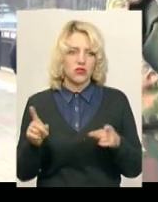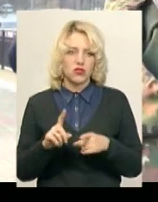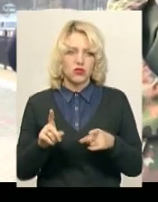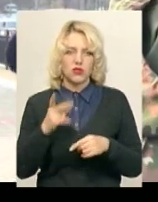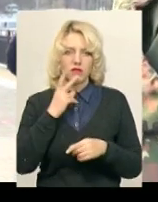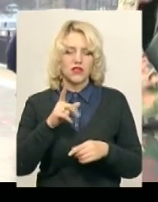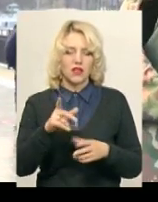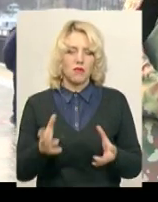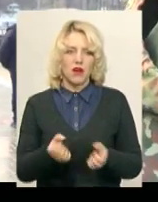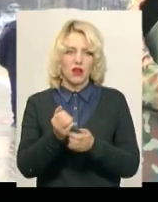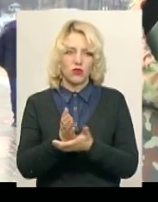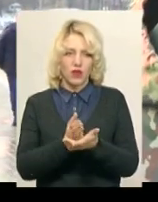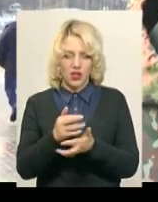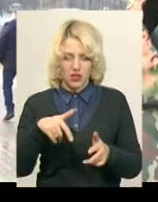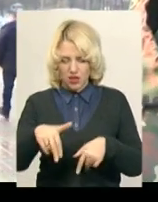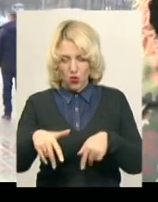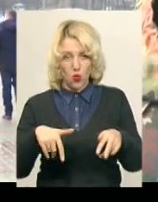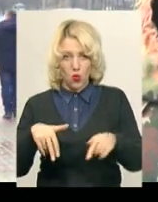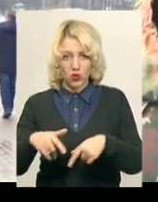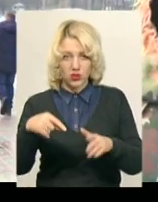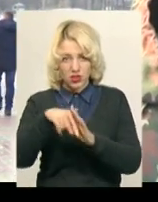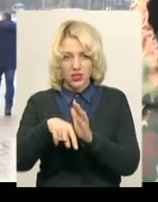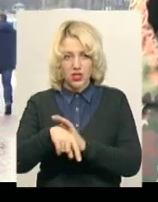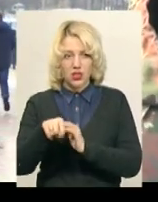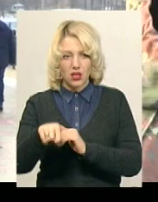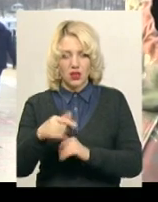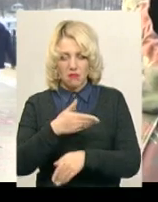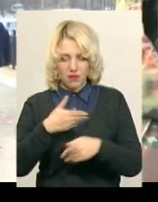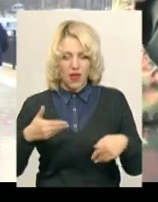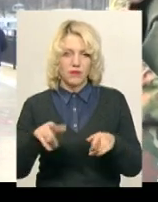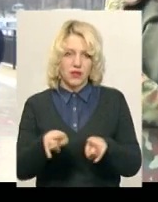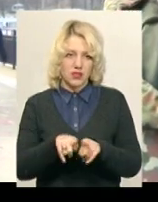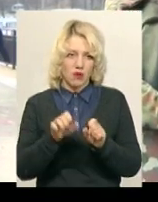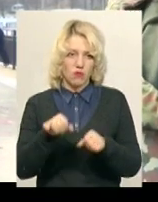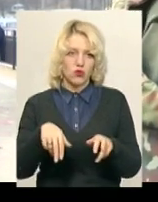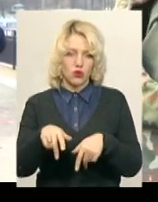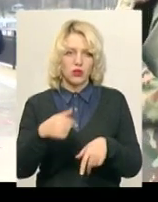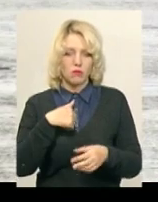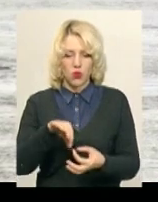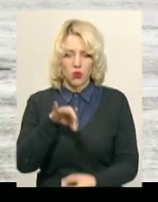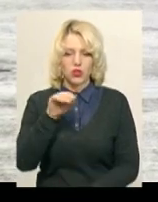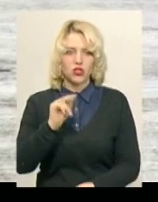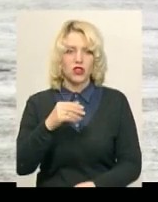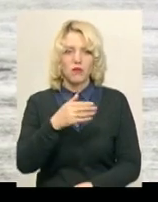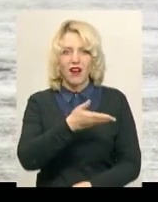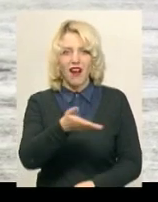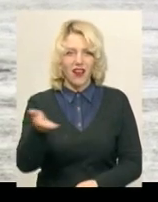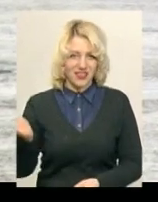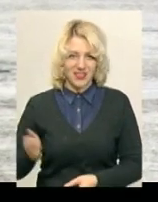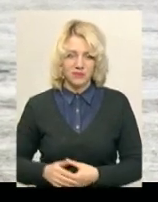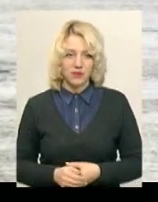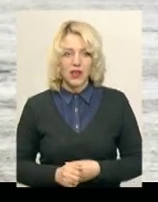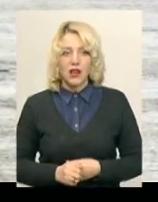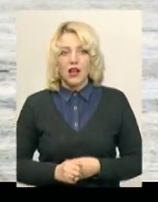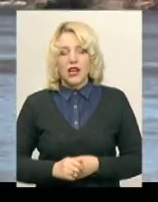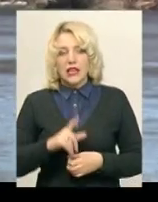Водивіться, рятувальники ходять. Якщо вони ходять, значить, нам можна теж. Ми, по крайній мере, худіше, ніж вони. За словами рятувальника Олександра